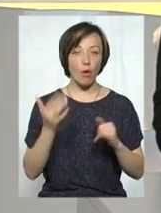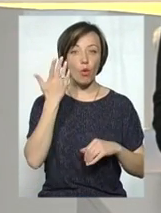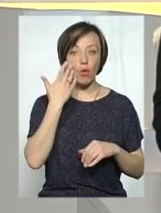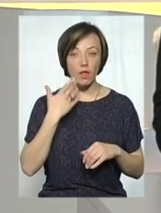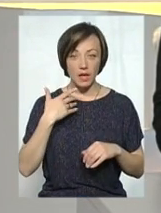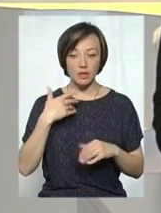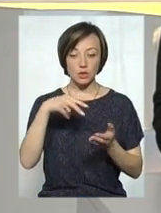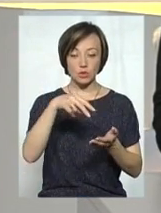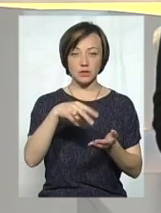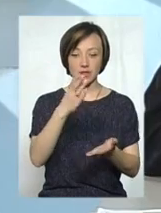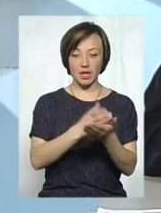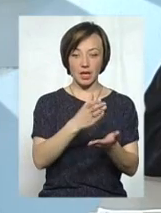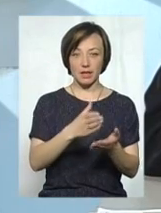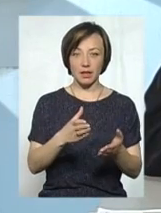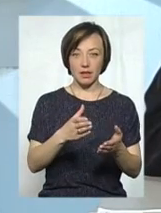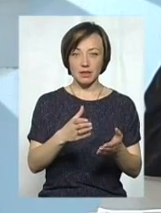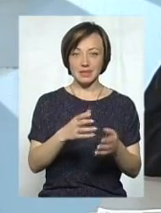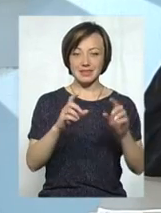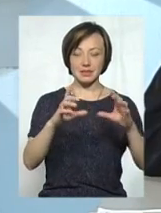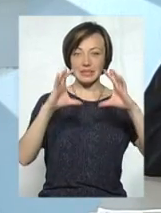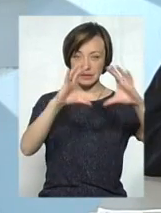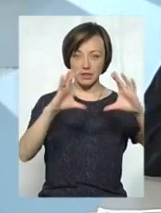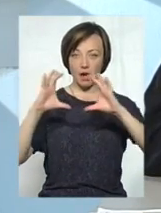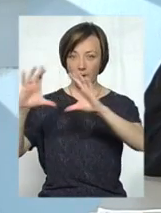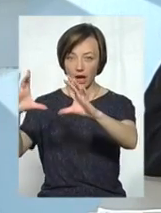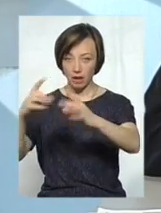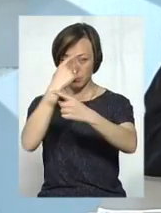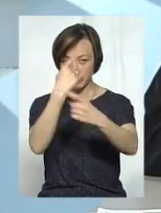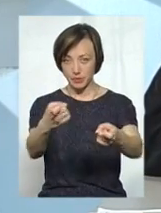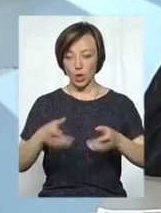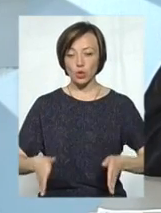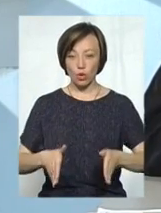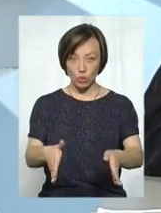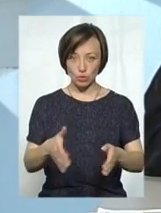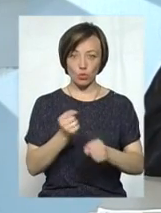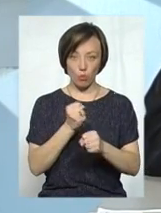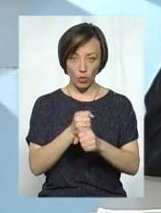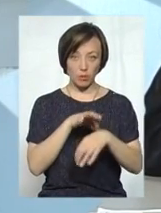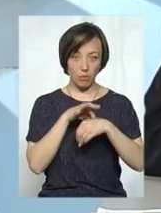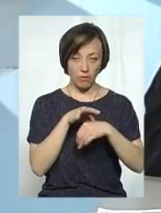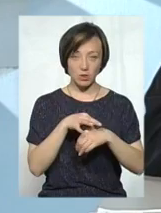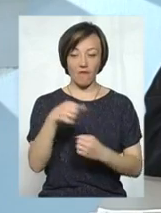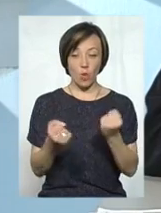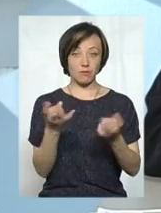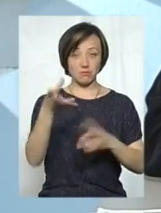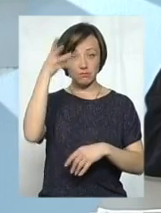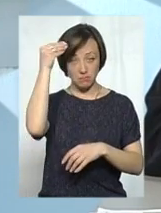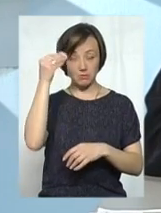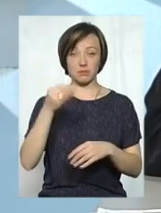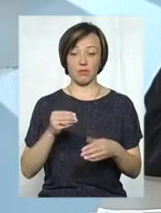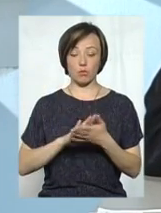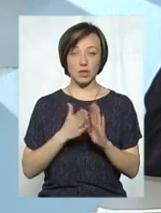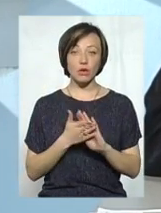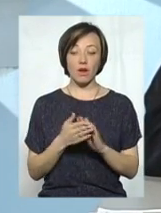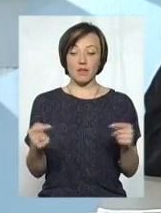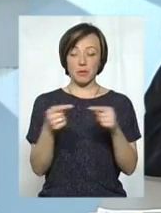стоять відповідні обмежувальні знаки, що проводяться дорожні роботи, водій повинен врахувати дорожню обстановку відповідно навіть